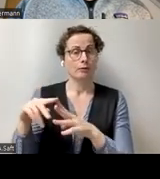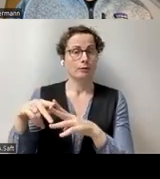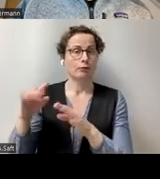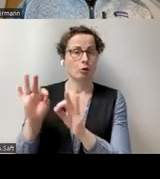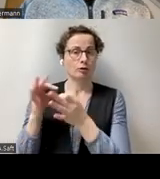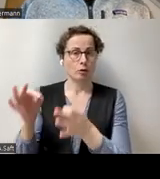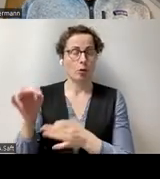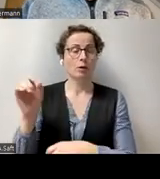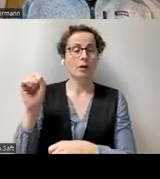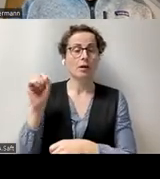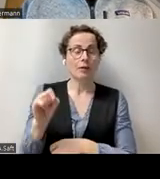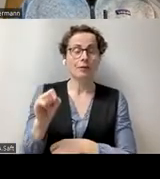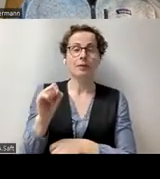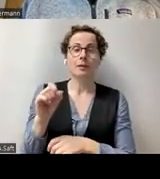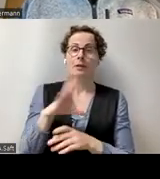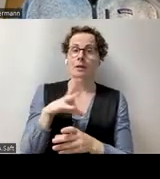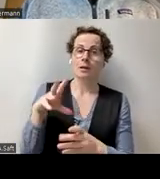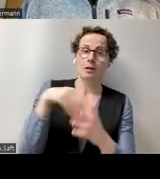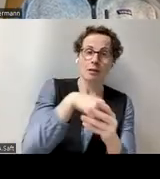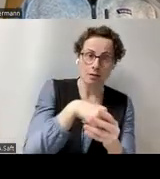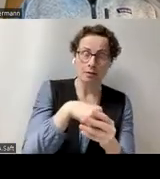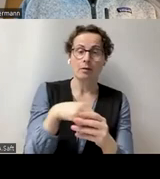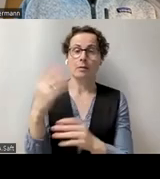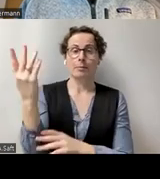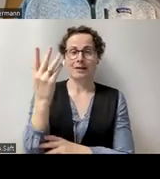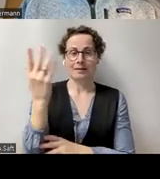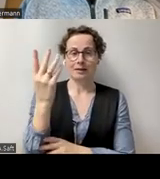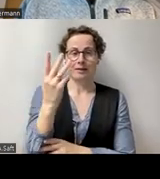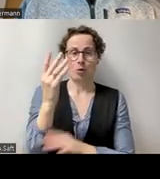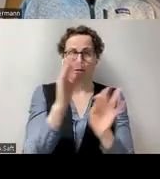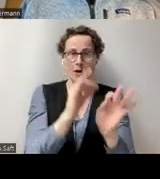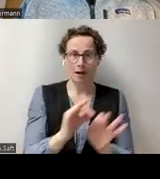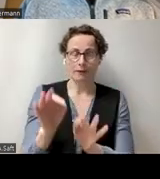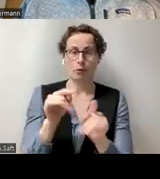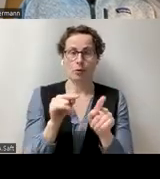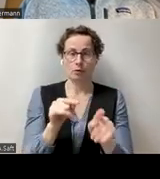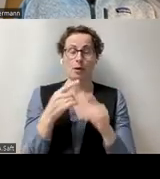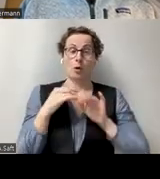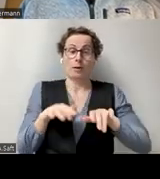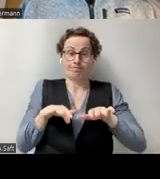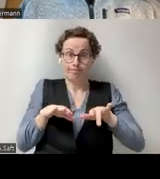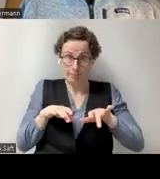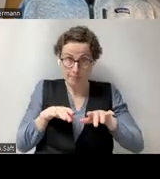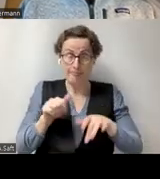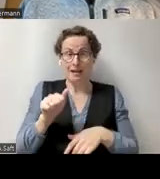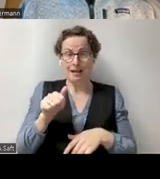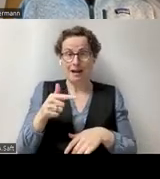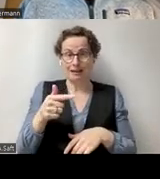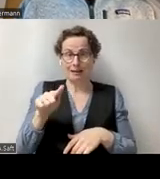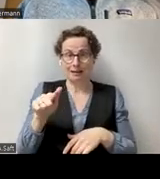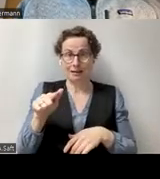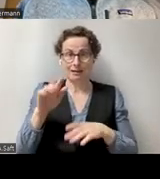Präsentation. Und da würde ich jetzt einfach dazu schreiben, Video bis Referenz zum